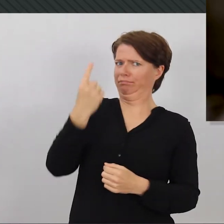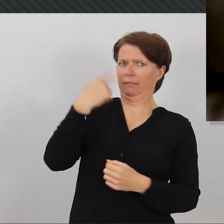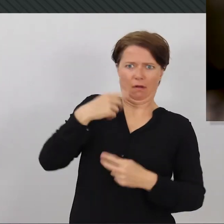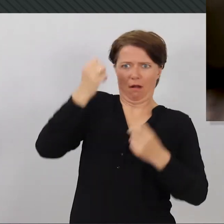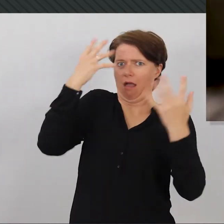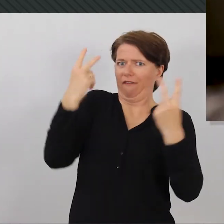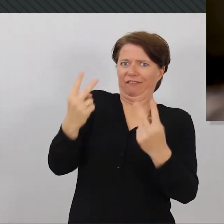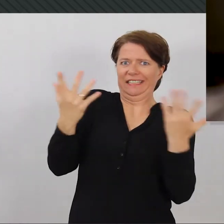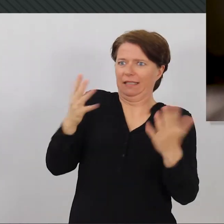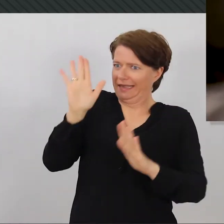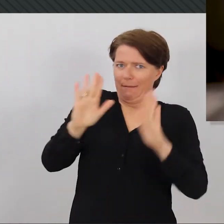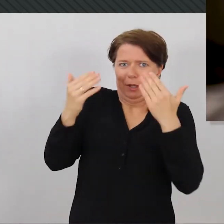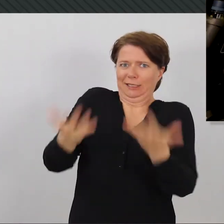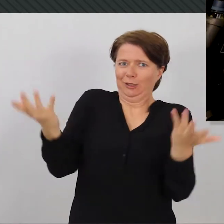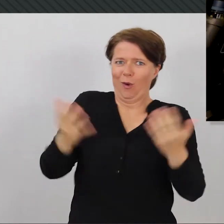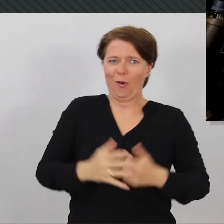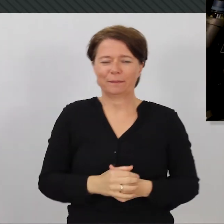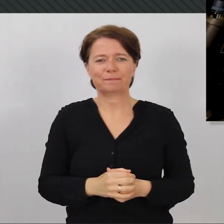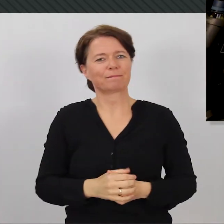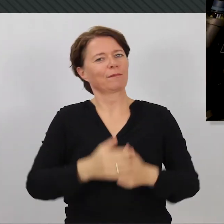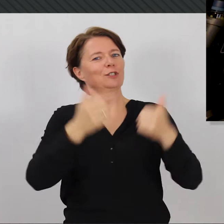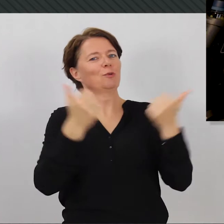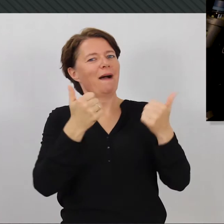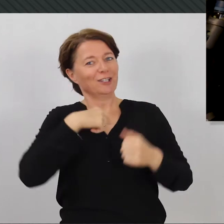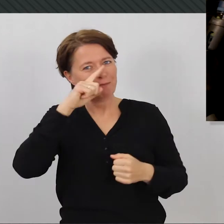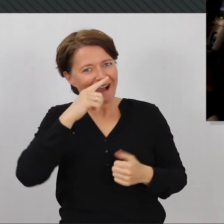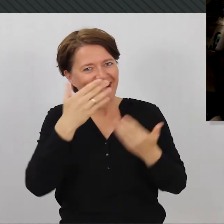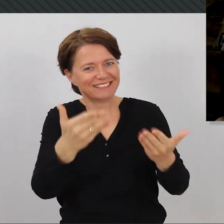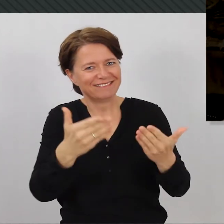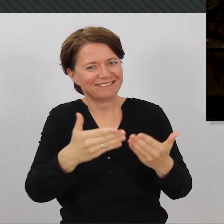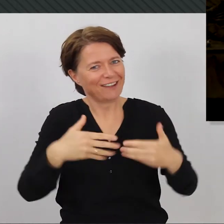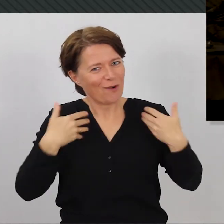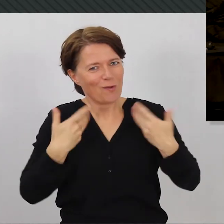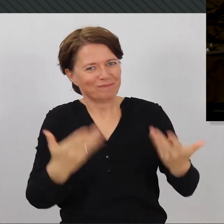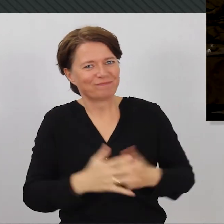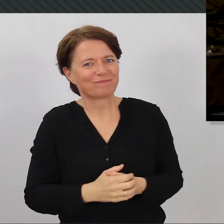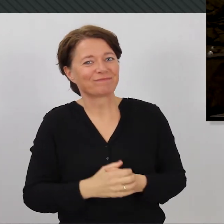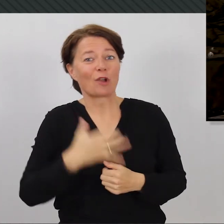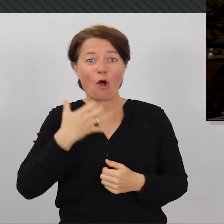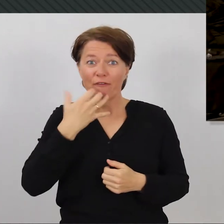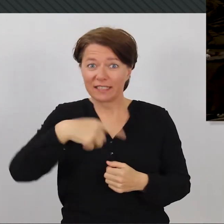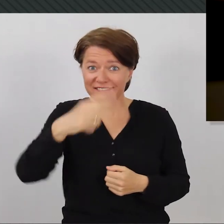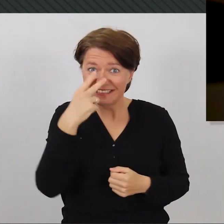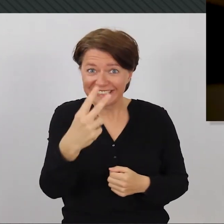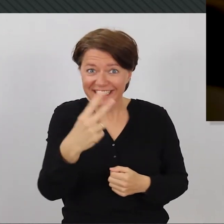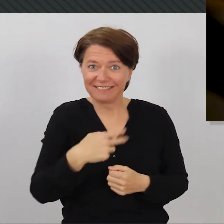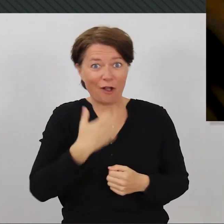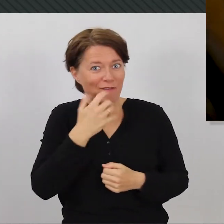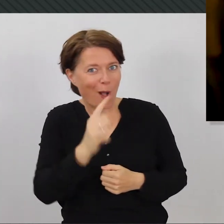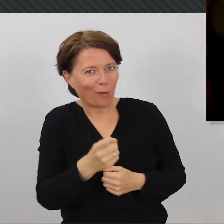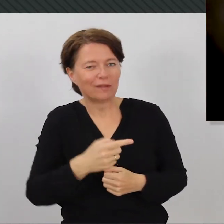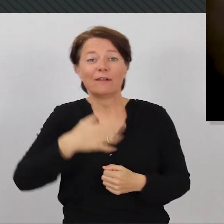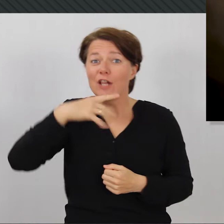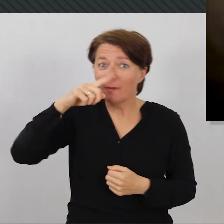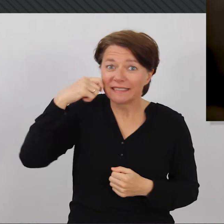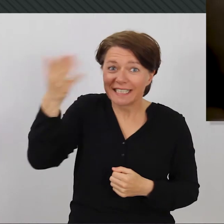Jede Stimme zählt, so funktioniert Demokratie. Super, Robert, das hat Spaß gemacht. Das war mir eine Freude. sehen uns wieder. Ich hoffe, das auch. Und viel